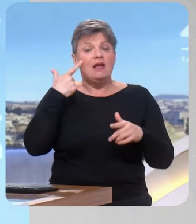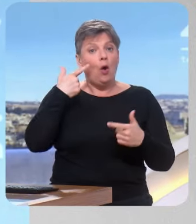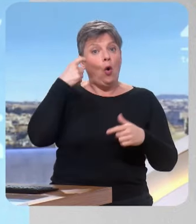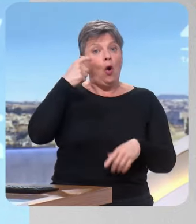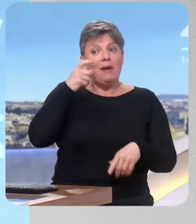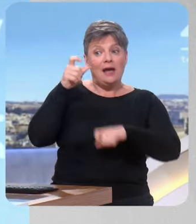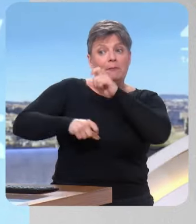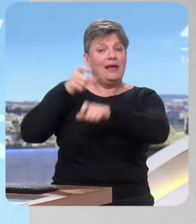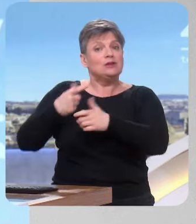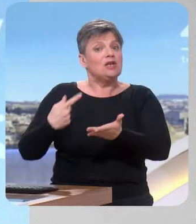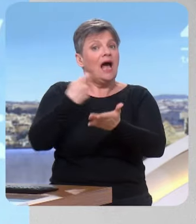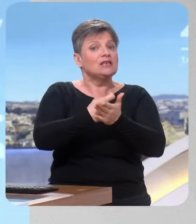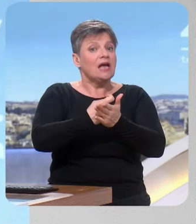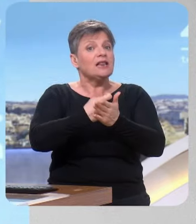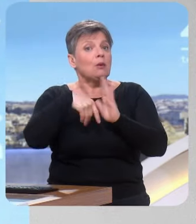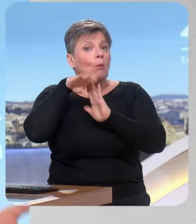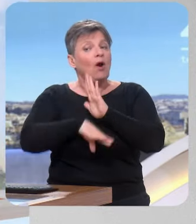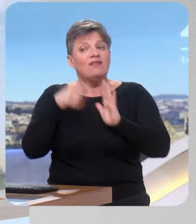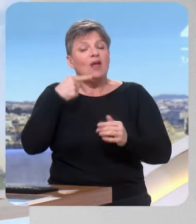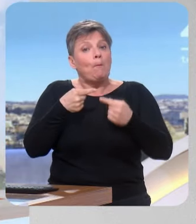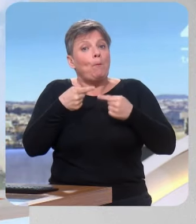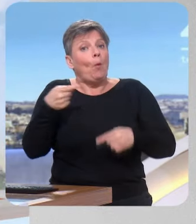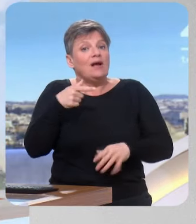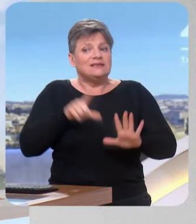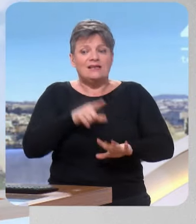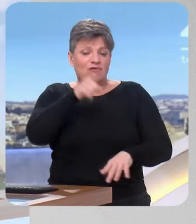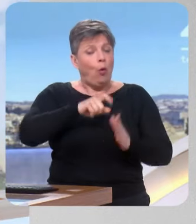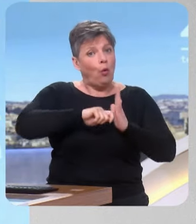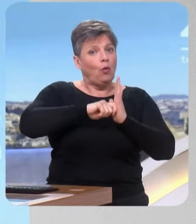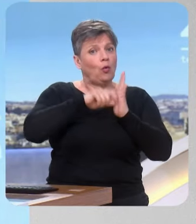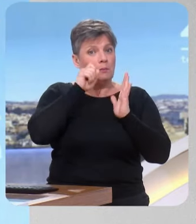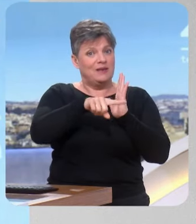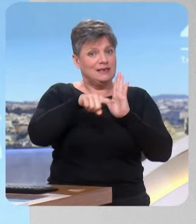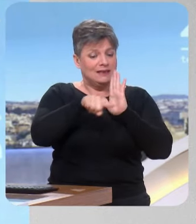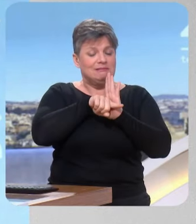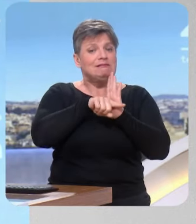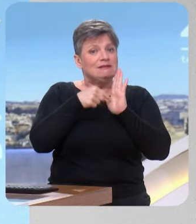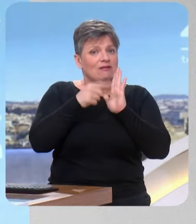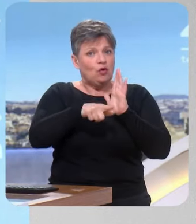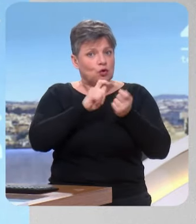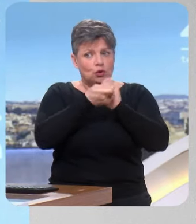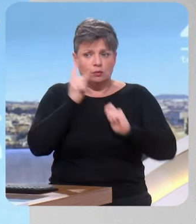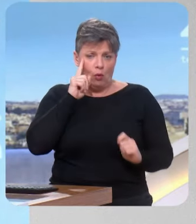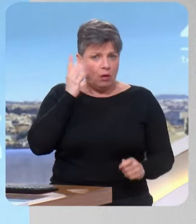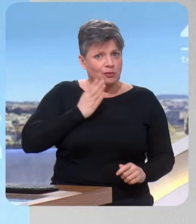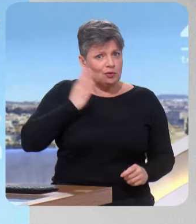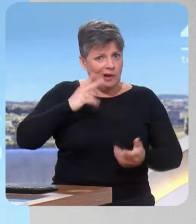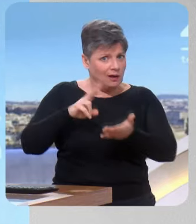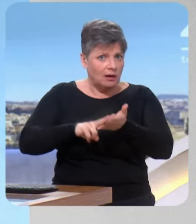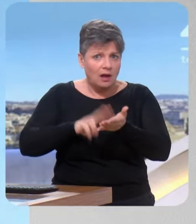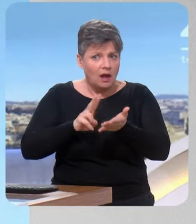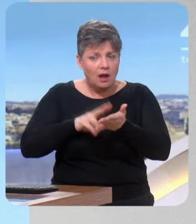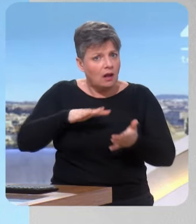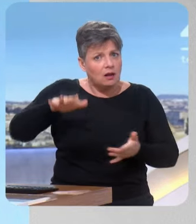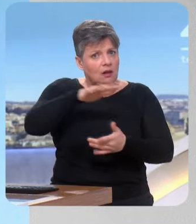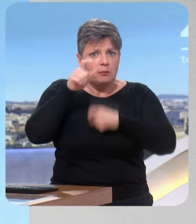consommation. Et ça se traduit par moins 7 sur les produits. Vous dites qu'il faudrait faire sauter ce verrou ? Évidemment, parce qu'en fait, il y des besoins réels de ces